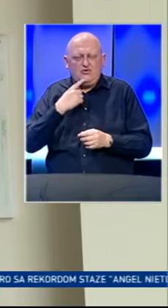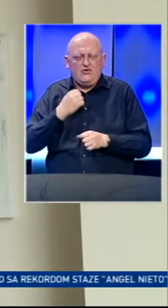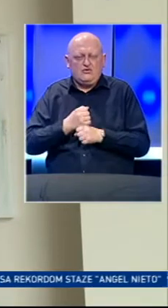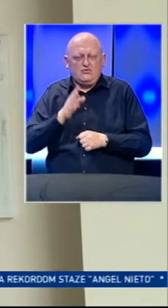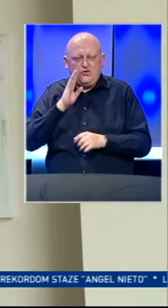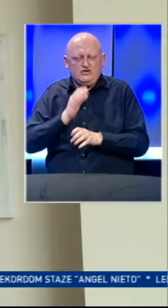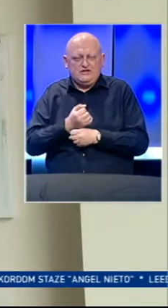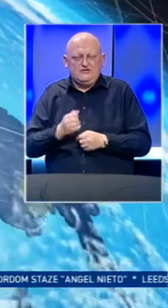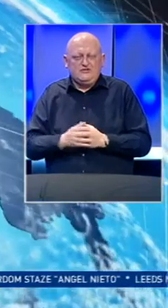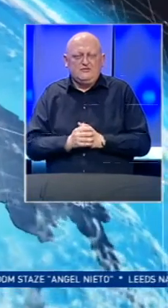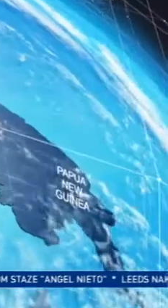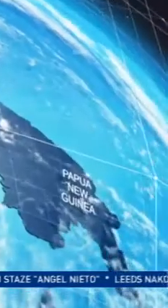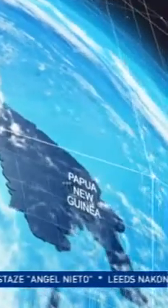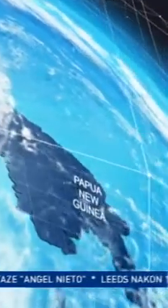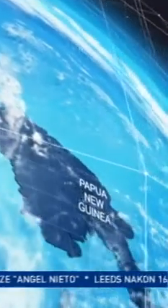BiH.